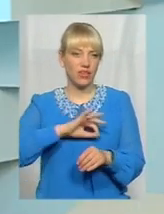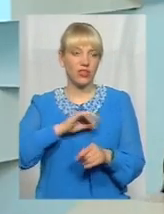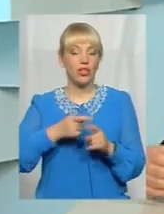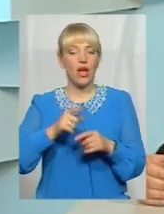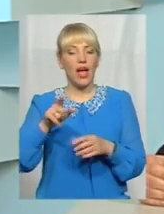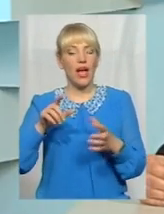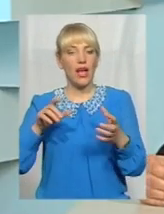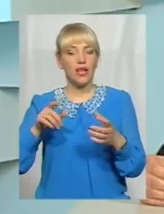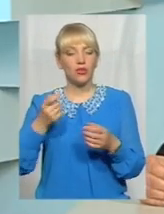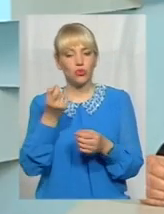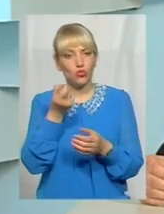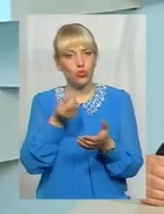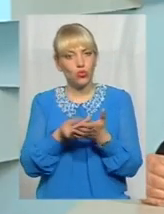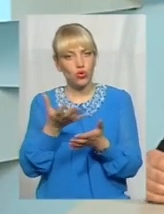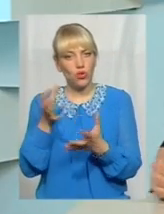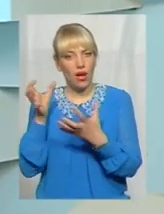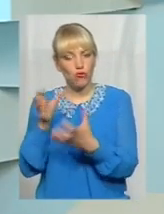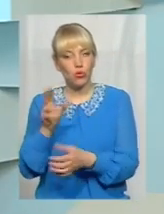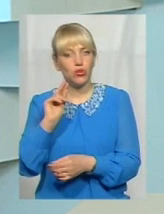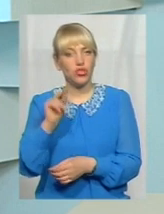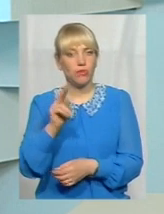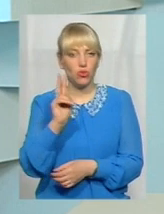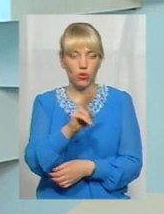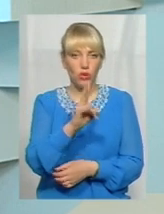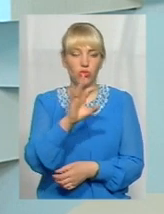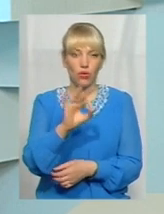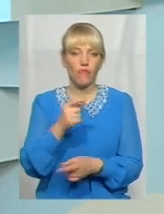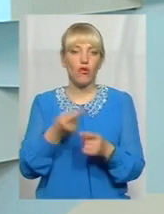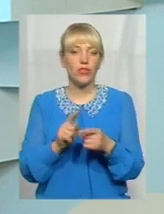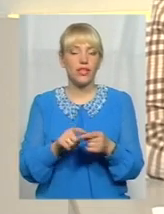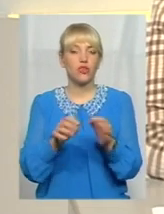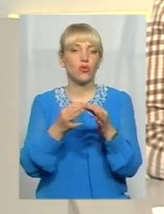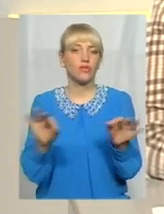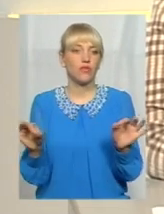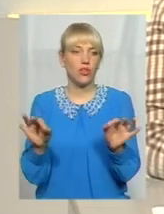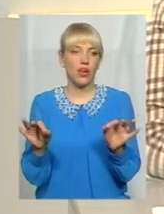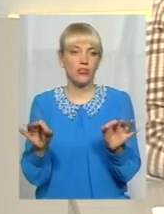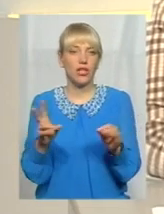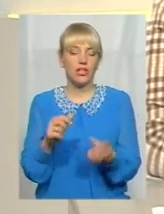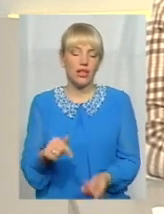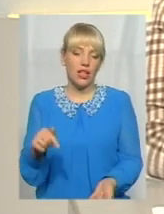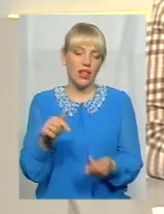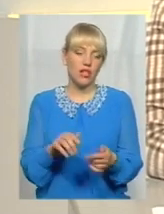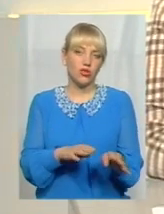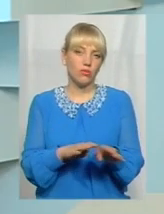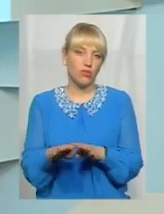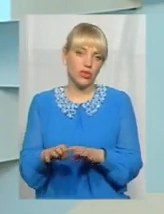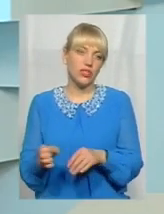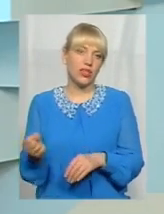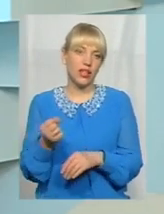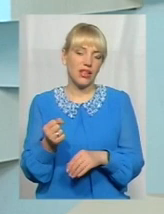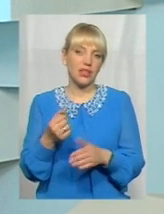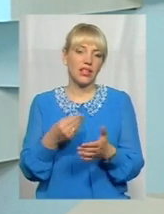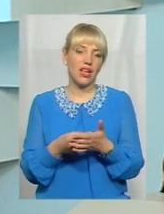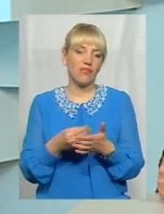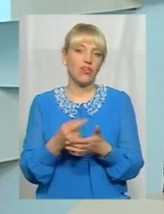тролейбуси, за звичайні автобуси, але вони дозволяють на належному рівні тримати тариф, і